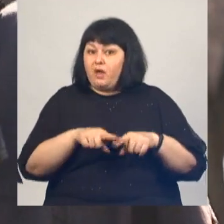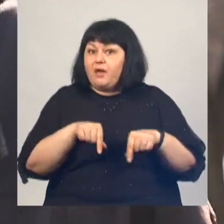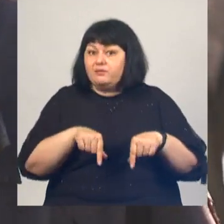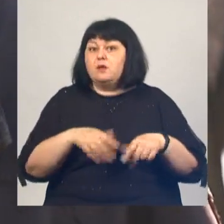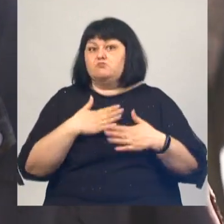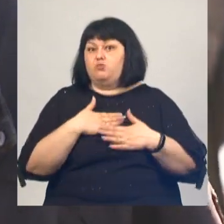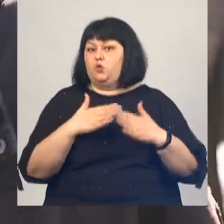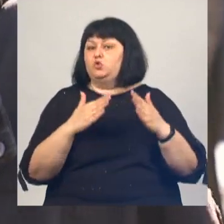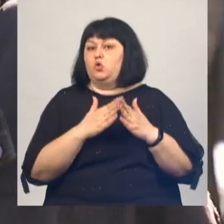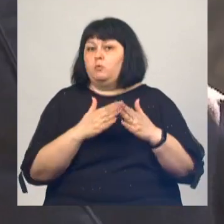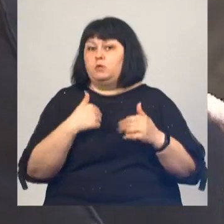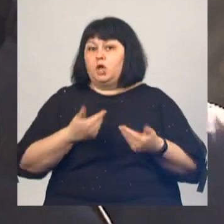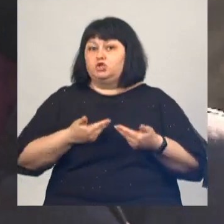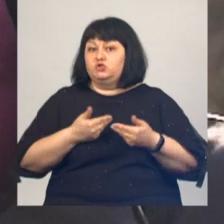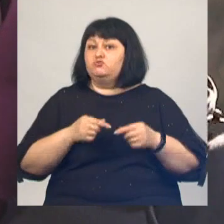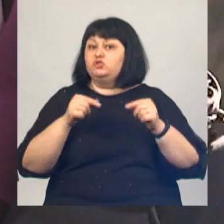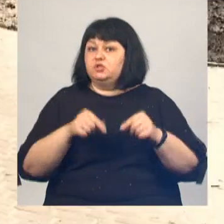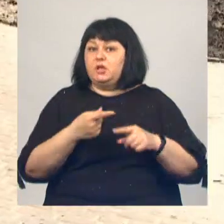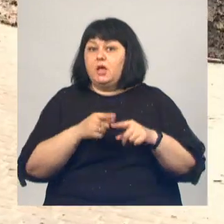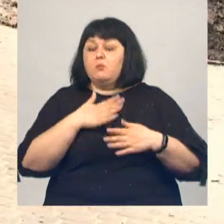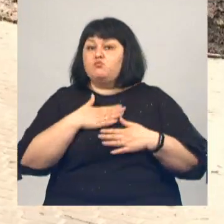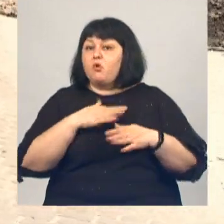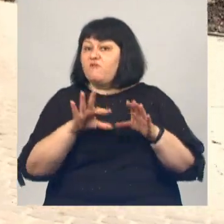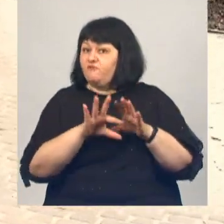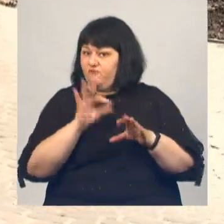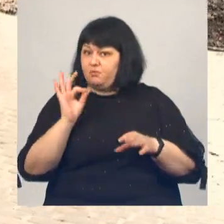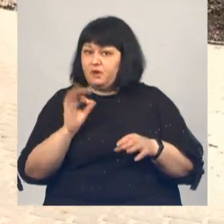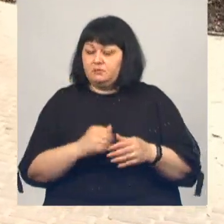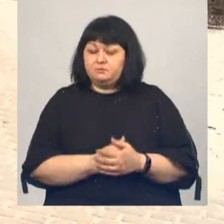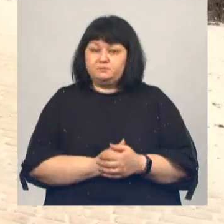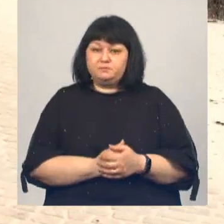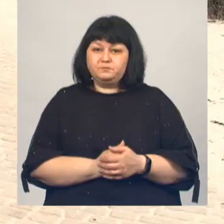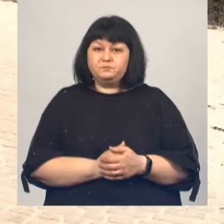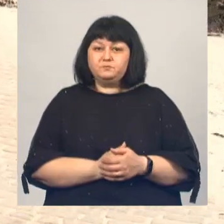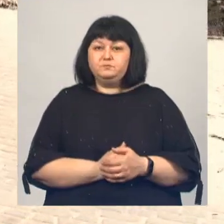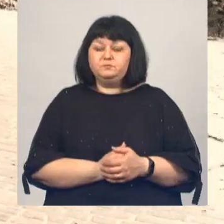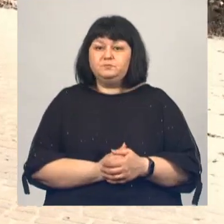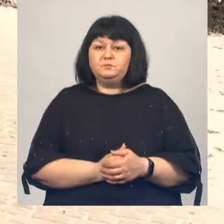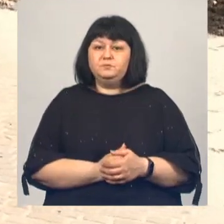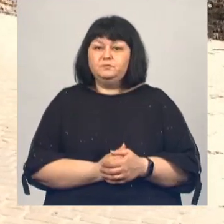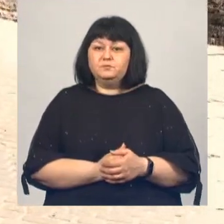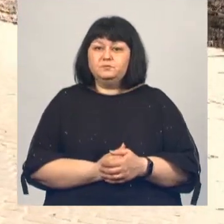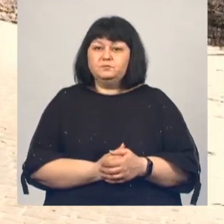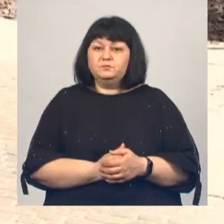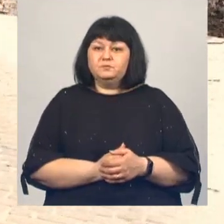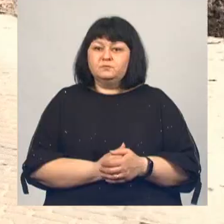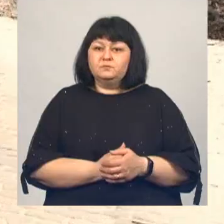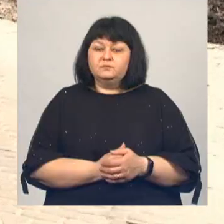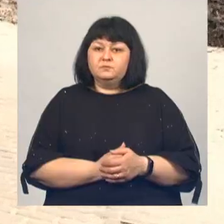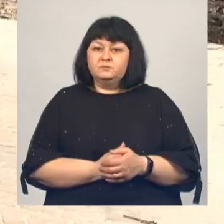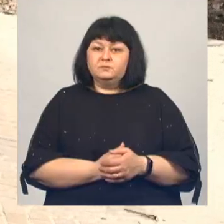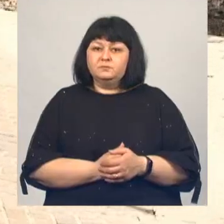я живу здесь, это мой выбор. Глеб Дудкин, Дмитрий Коваленко, Виталий Петренко и Никита Дереглазов. Такой день на мире